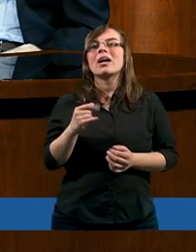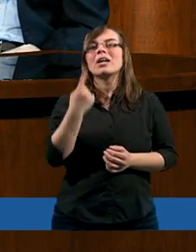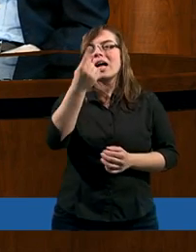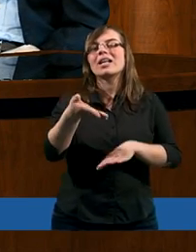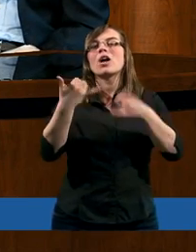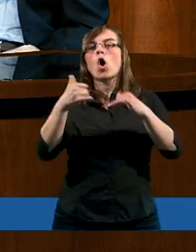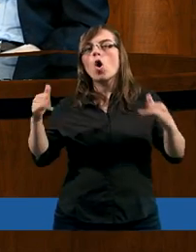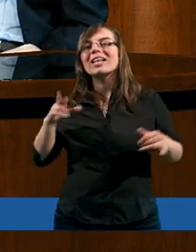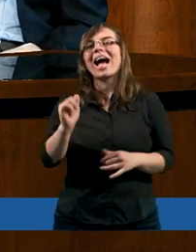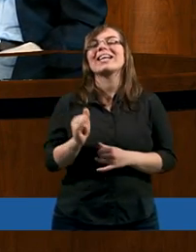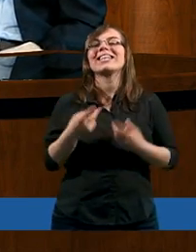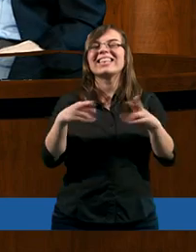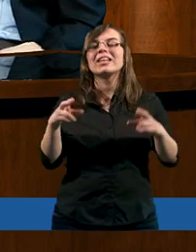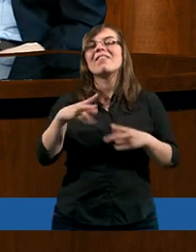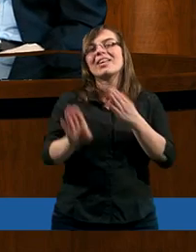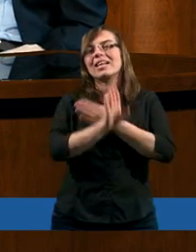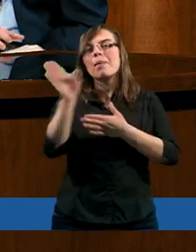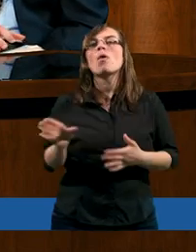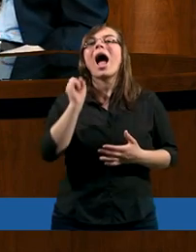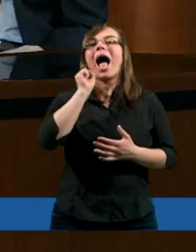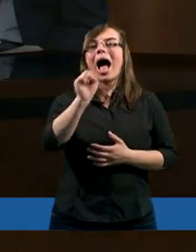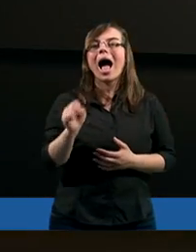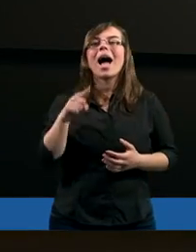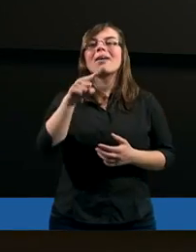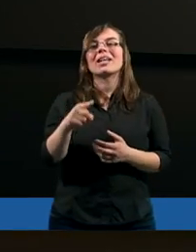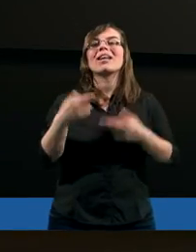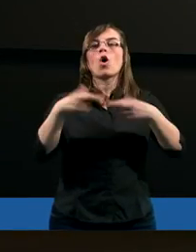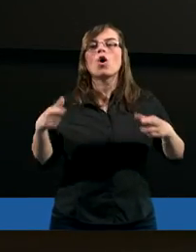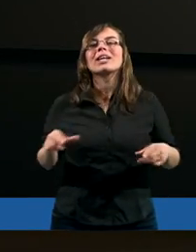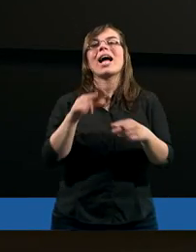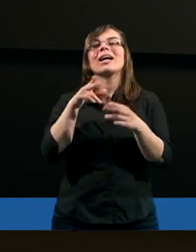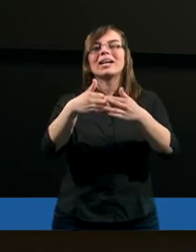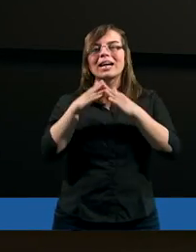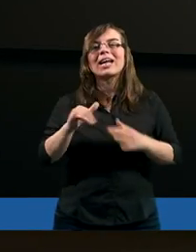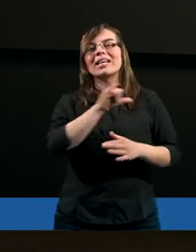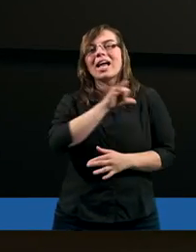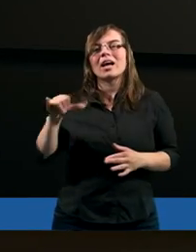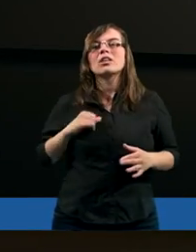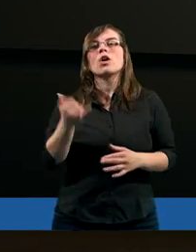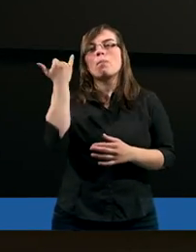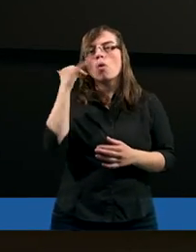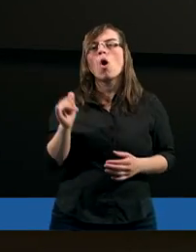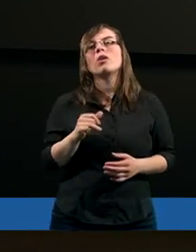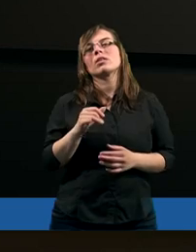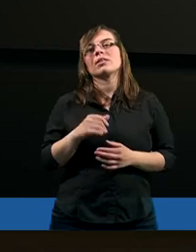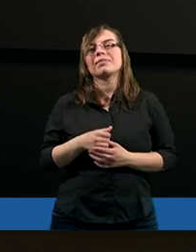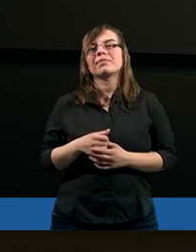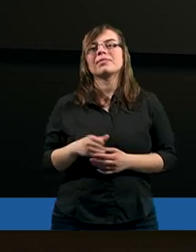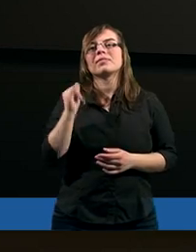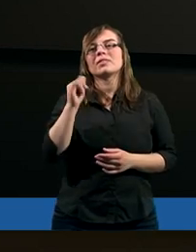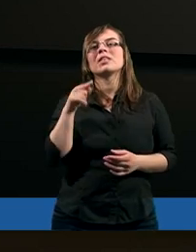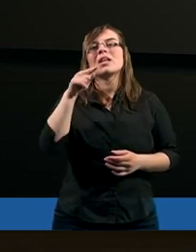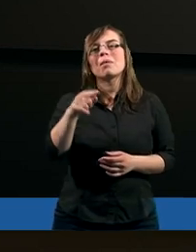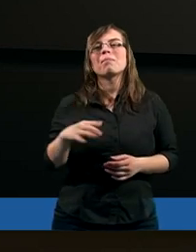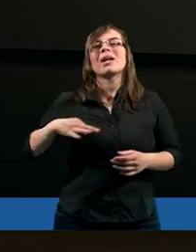Jeden rodzajnik występuje, a pod tym rodzajnikiem kryje się Bóg i